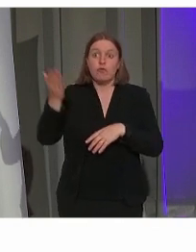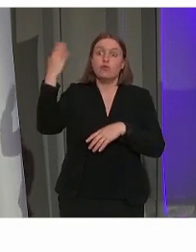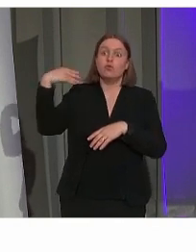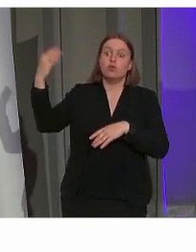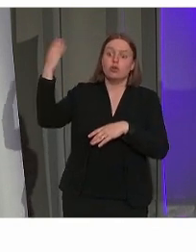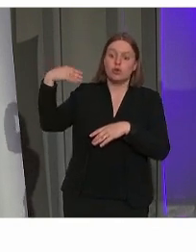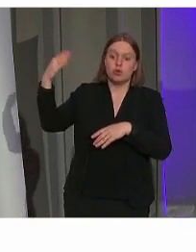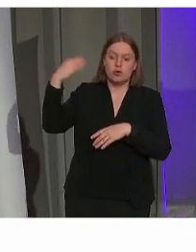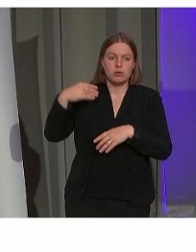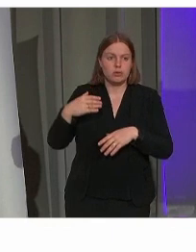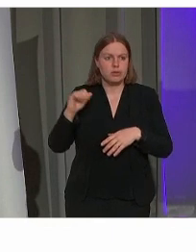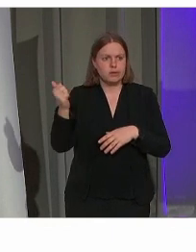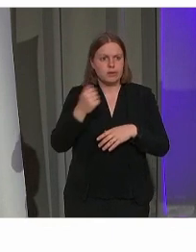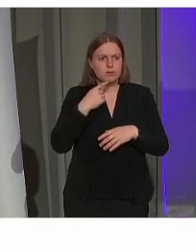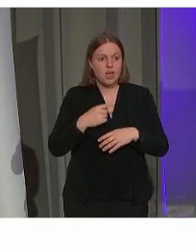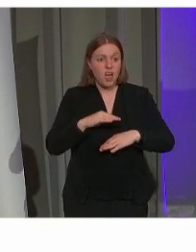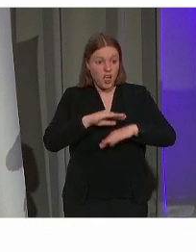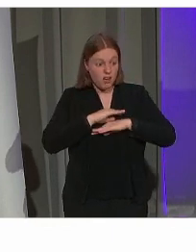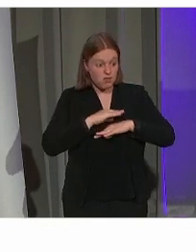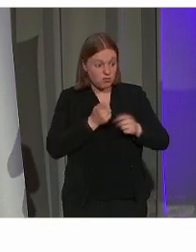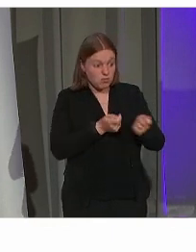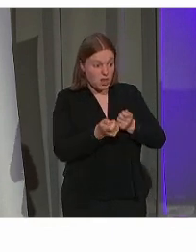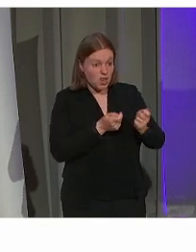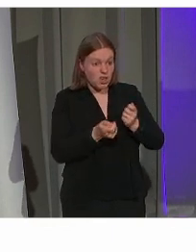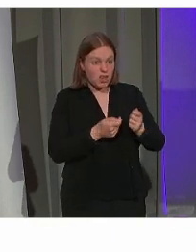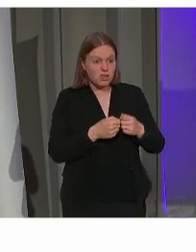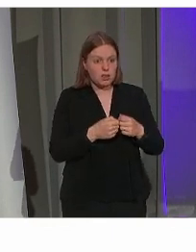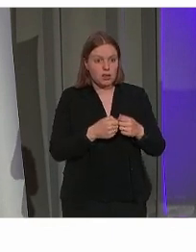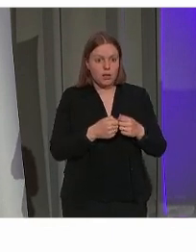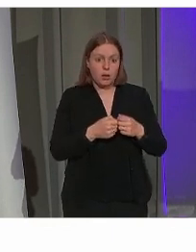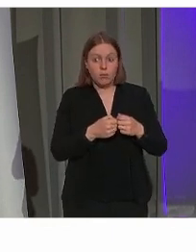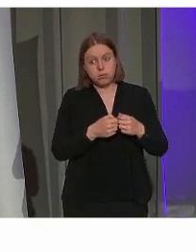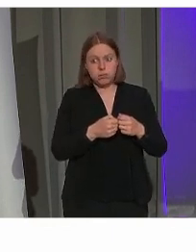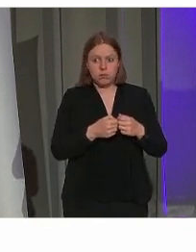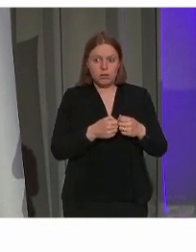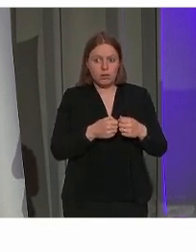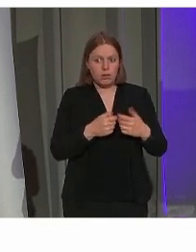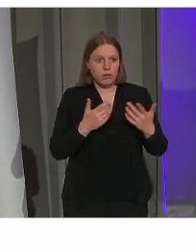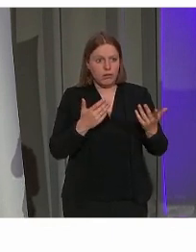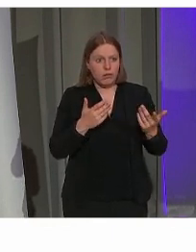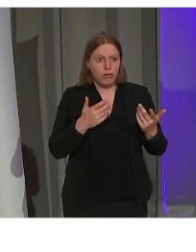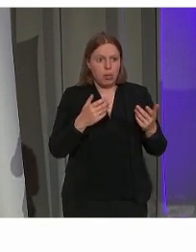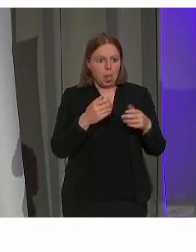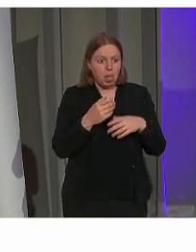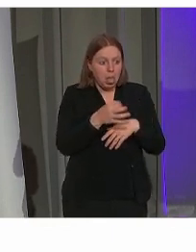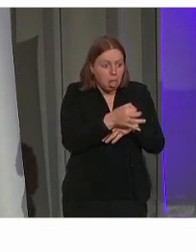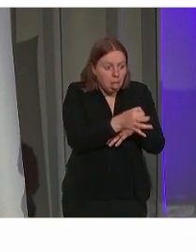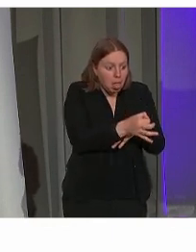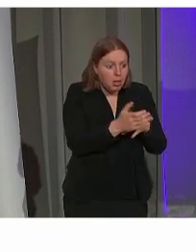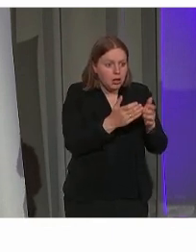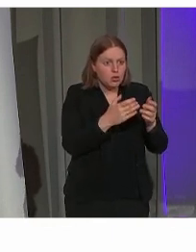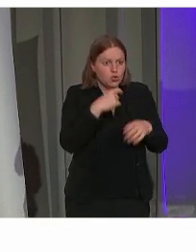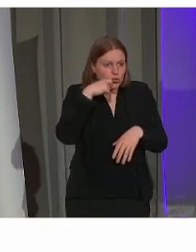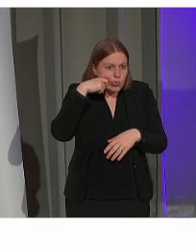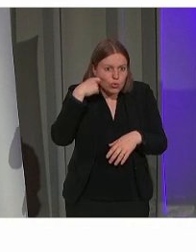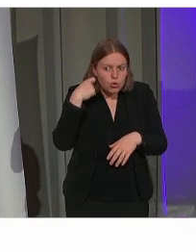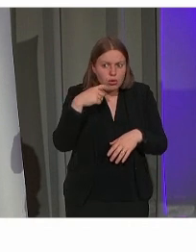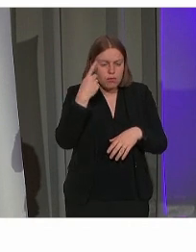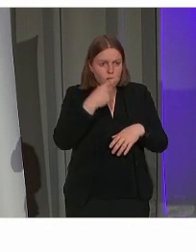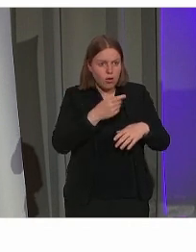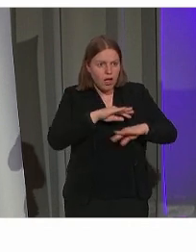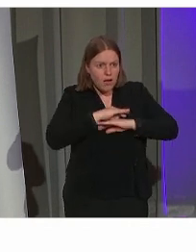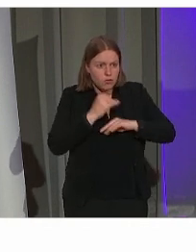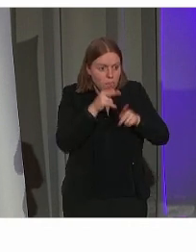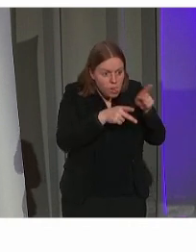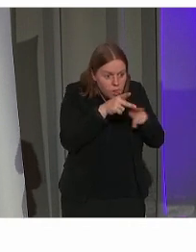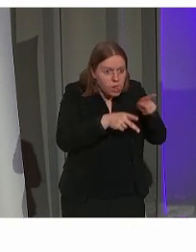gezien. Erfgoed beheer toch wel eerder iets gezien als een niche. Het kost enorm veel om voor al dat erfgoed te zorgen.